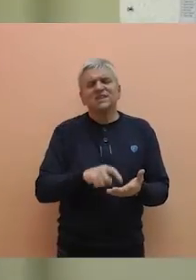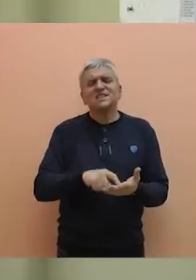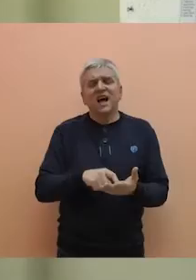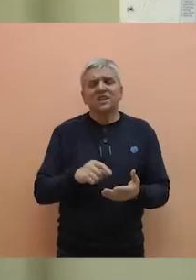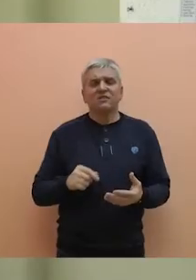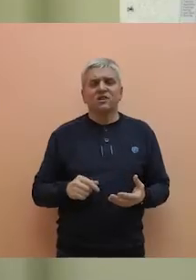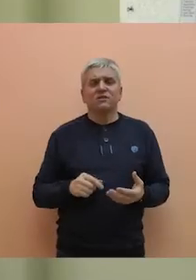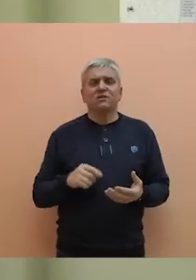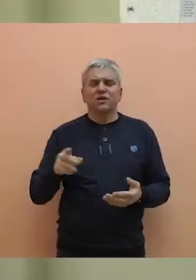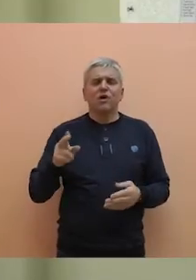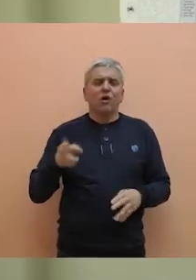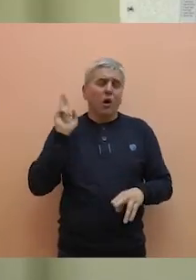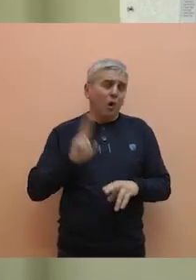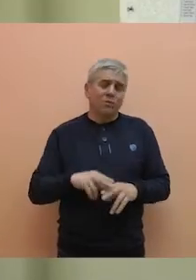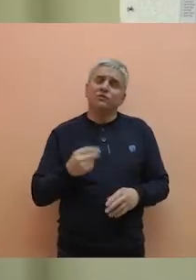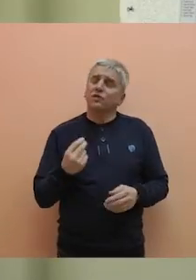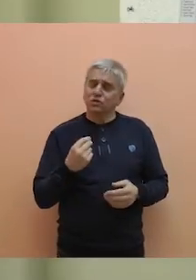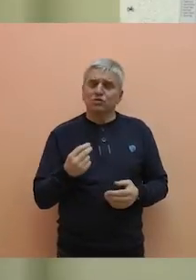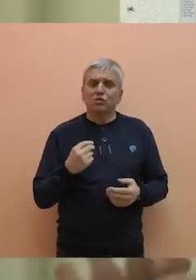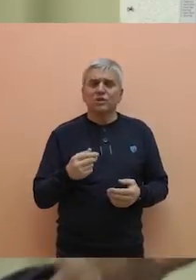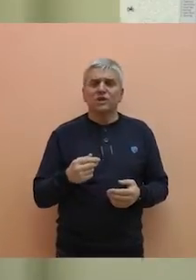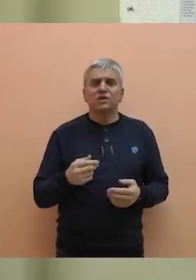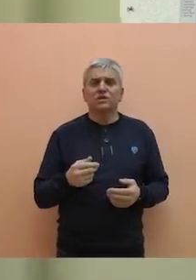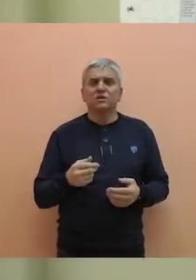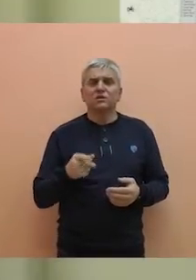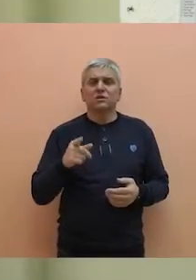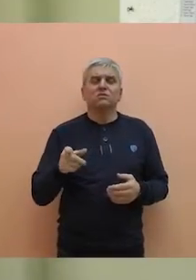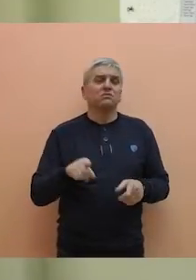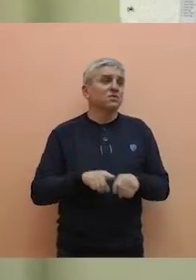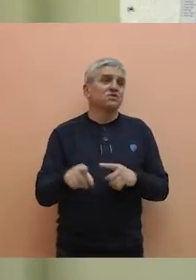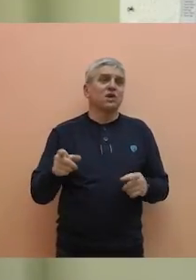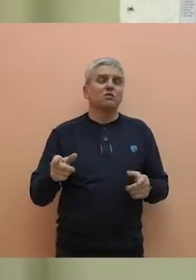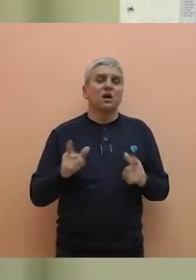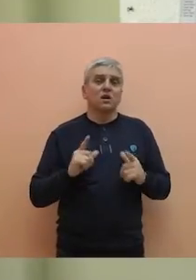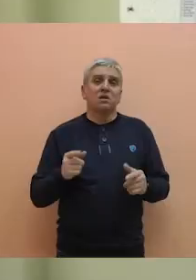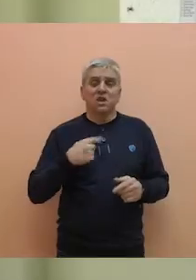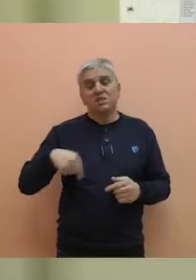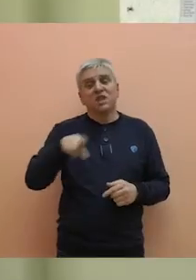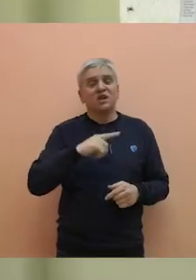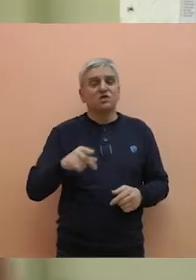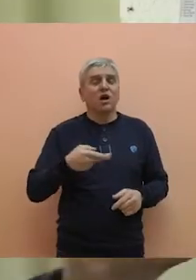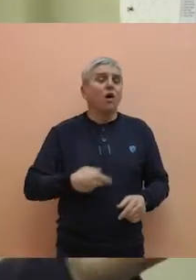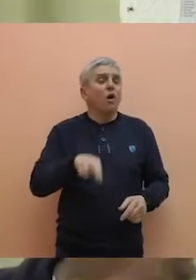objektivnih i opravdanih, stvarno ima kao da je naša obavez da